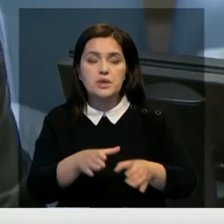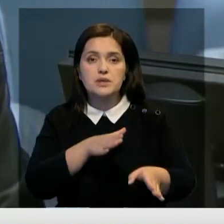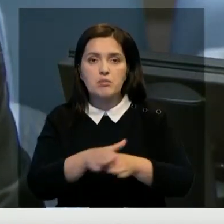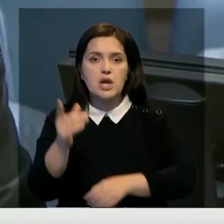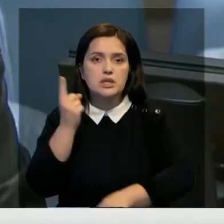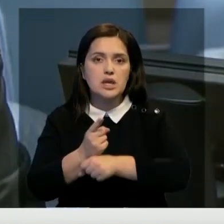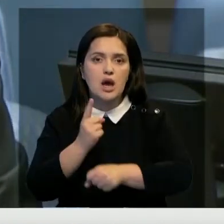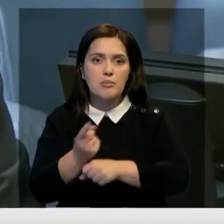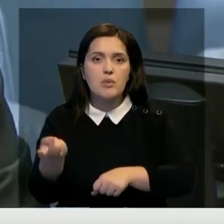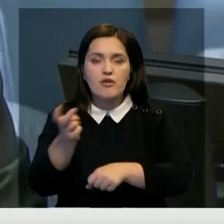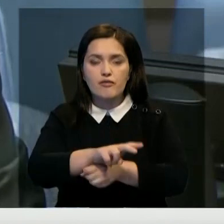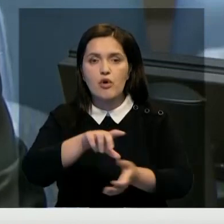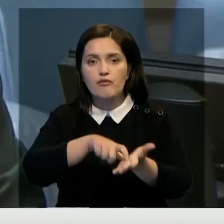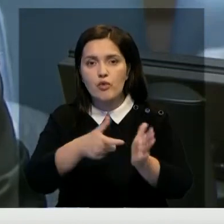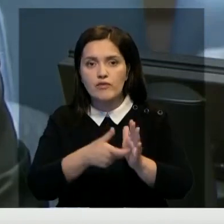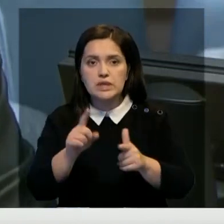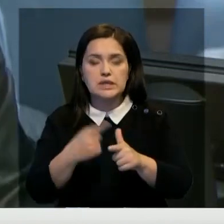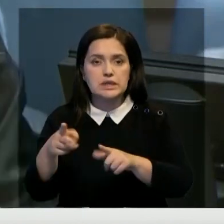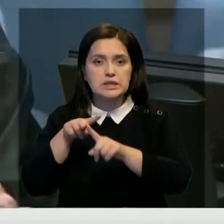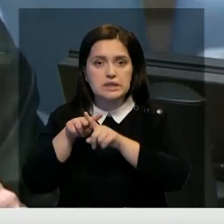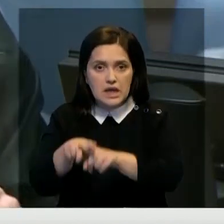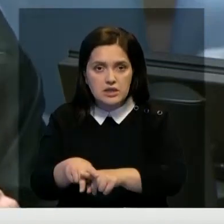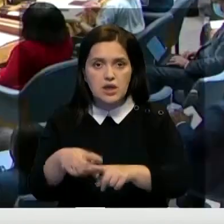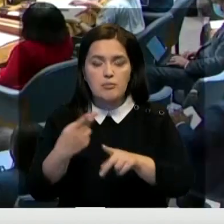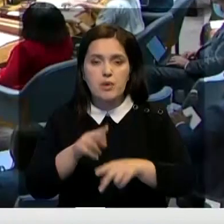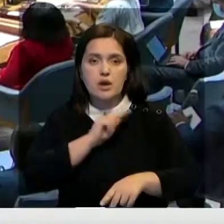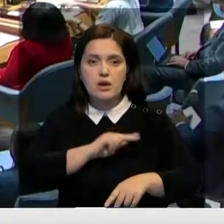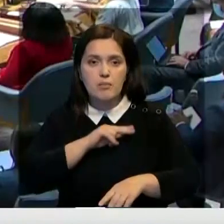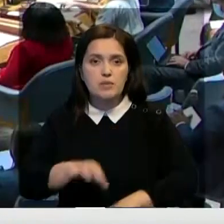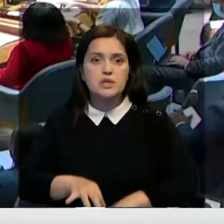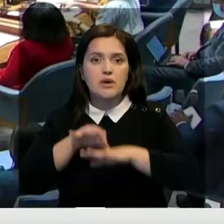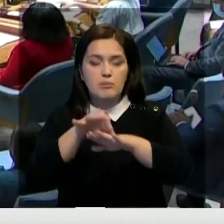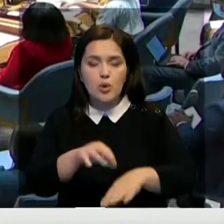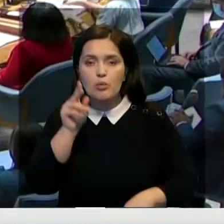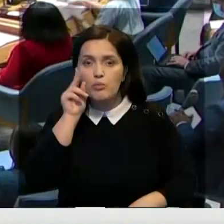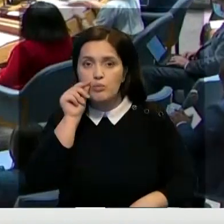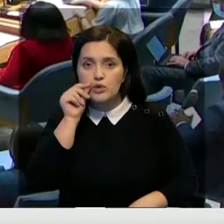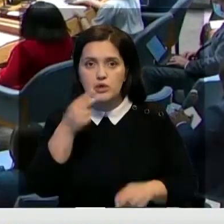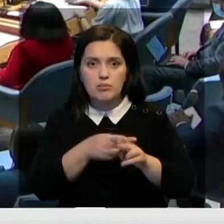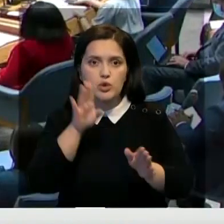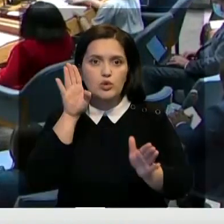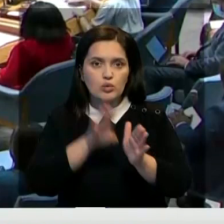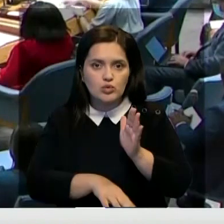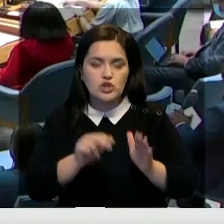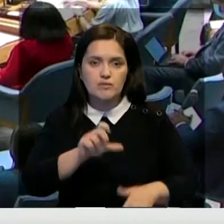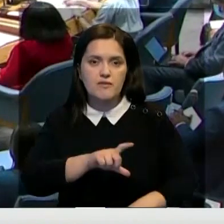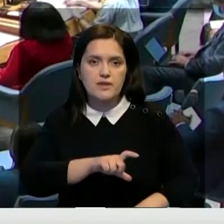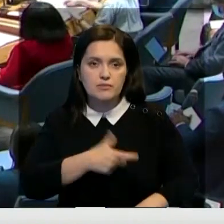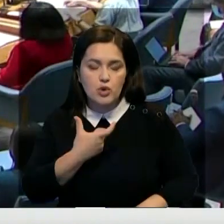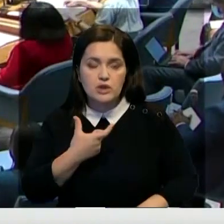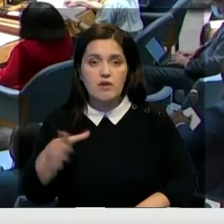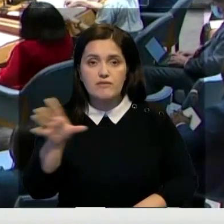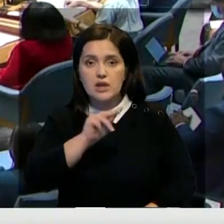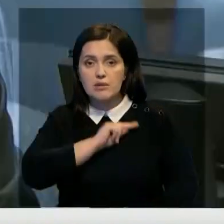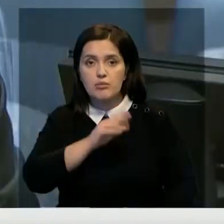запрещается входить в офис или их заставляют входить на работу в сопровождении мужчин. Это даже хуже, чем возмутительно. Все